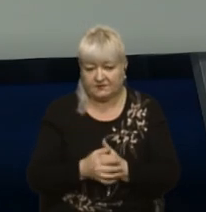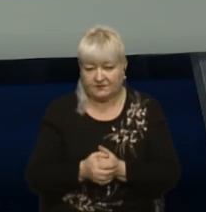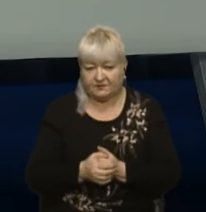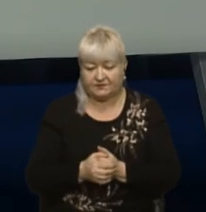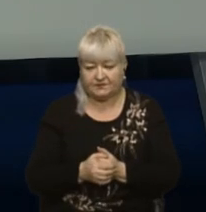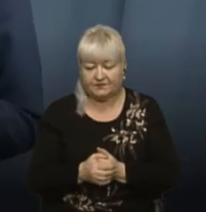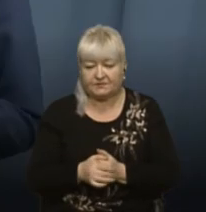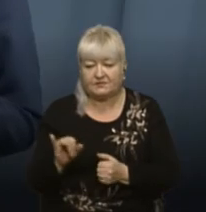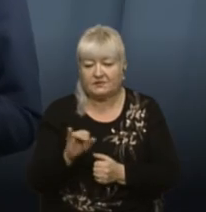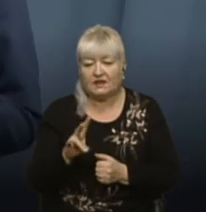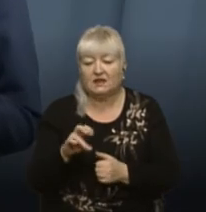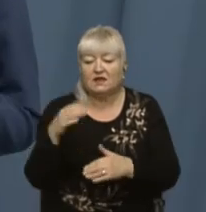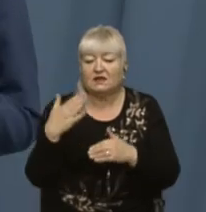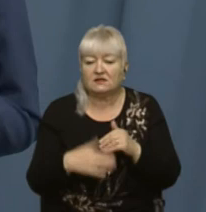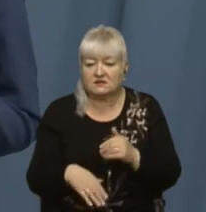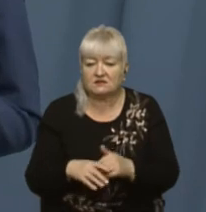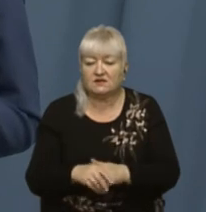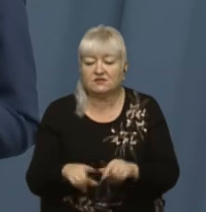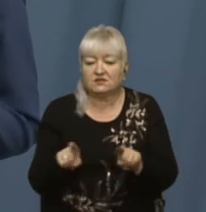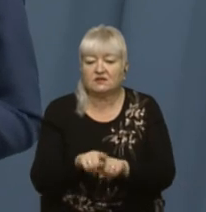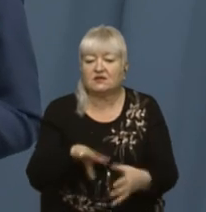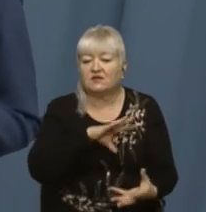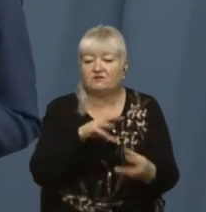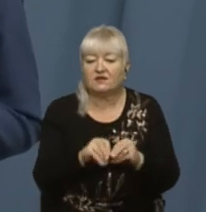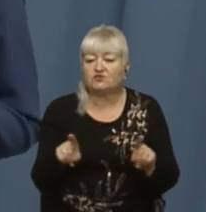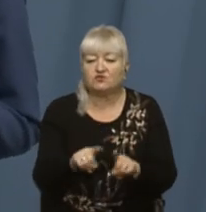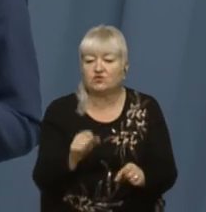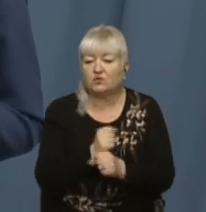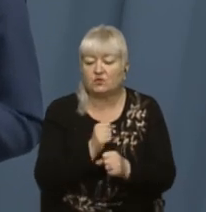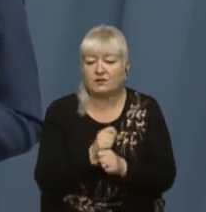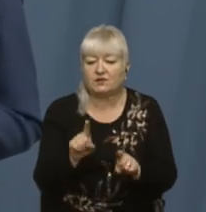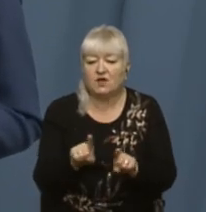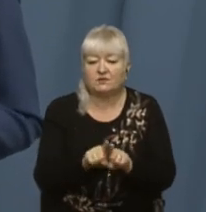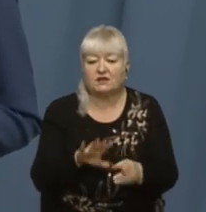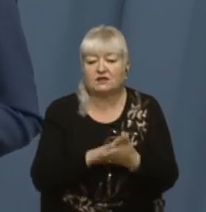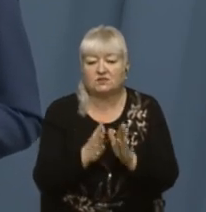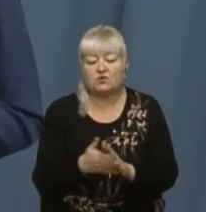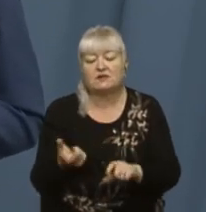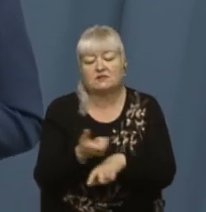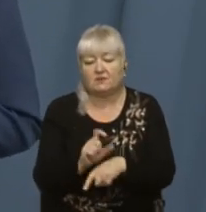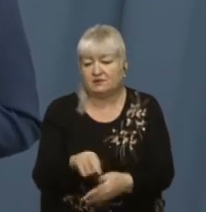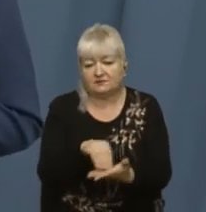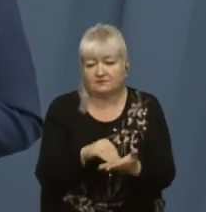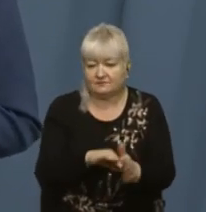І на завершення, такий висновок, що робити все ж таки, щоб таких ситуацій більше не було?